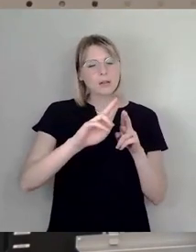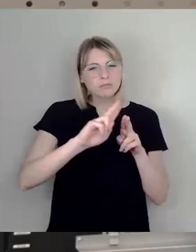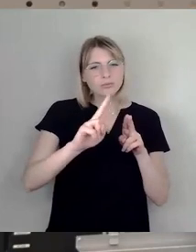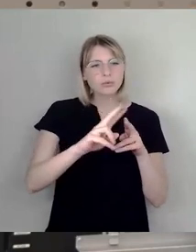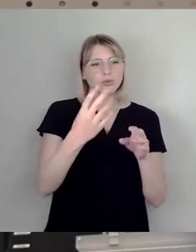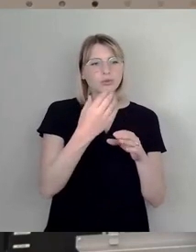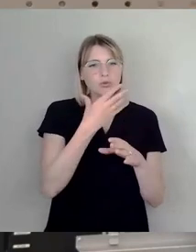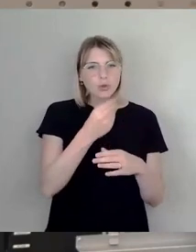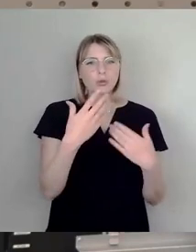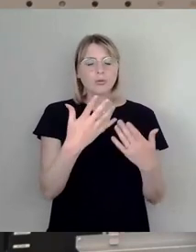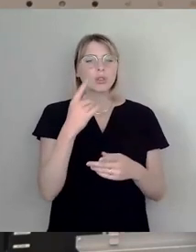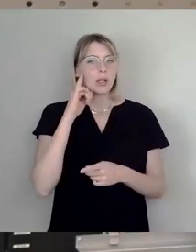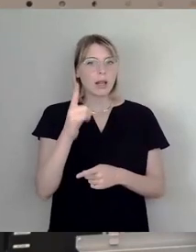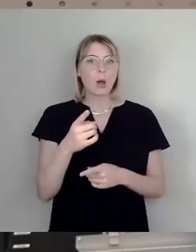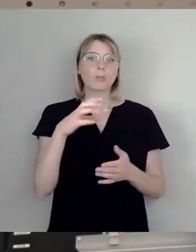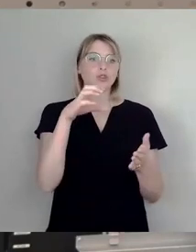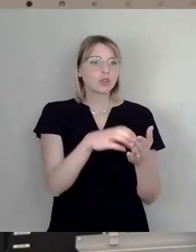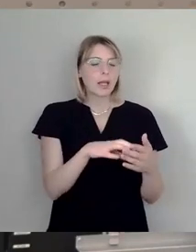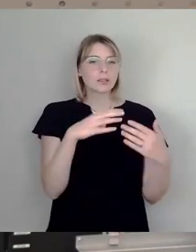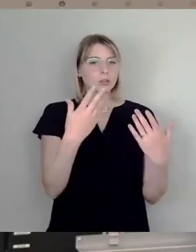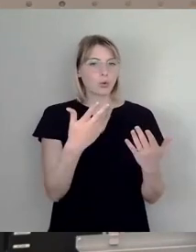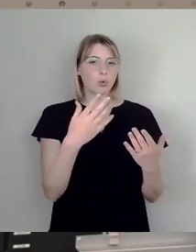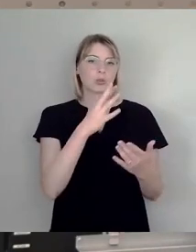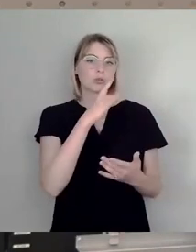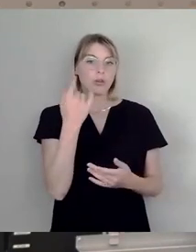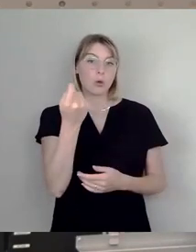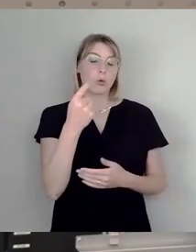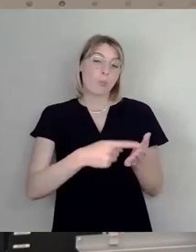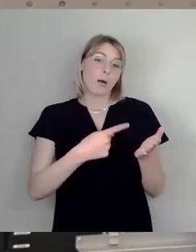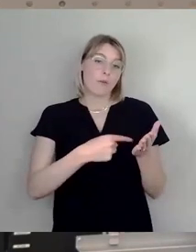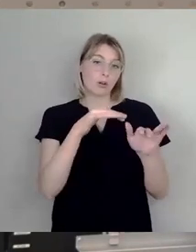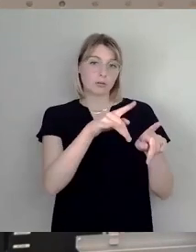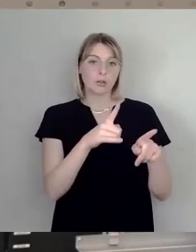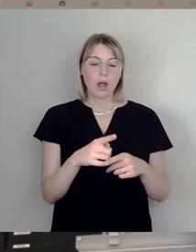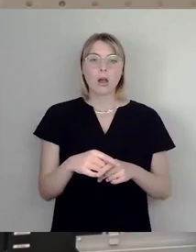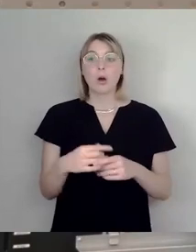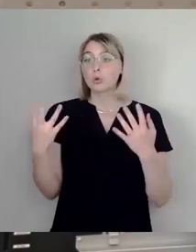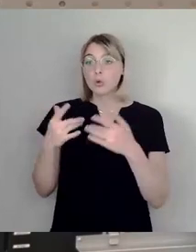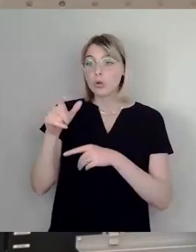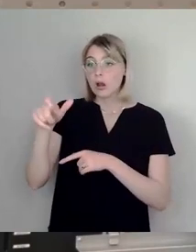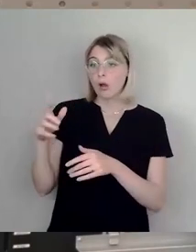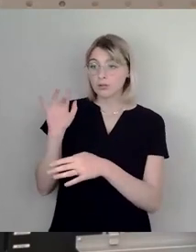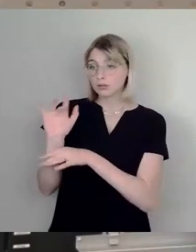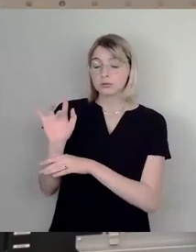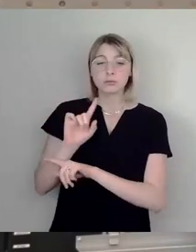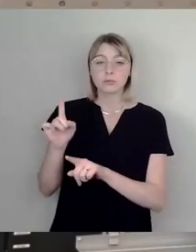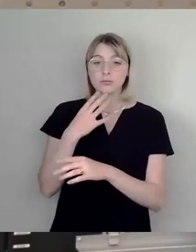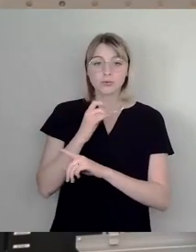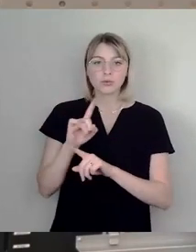Und habe nichts gegen Begrünung. Begrünung ist immer sympathisch. Schatten, Rascheln, Vogelpfeifen. Wunderbar, aber ich denke mal,